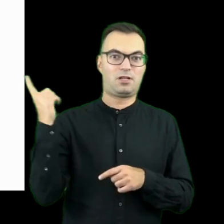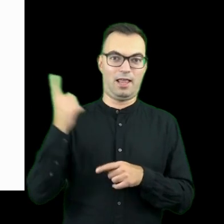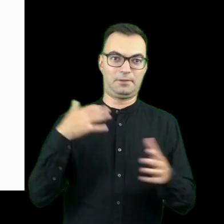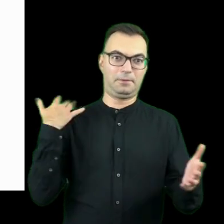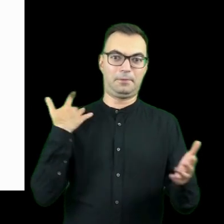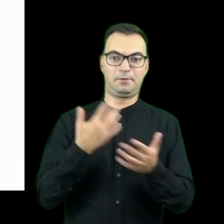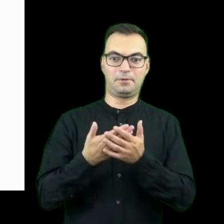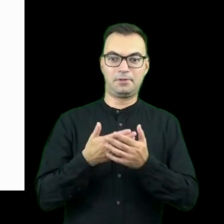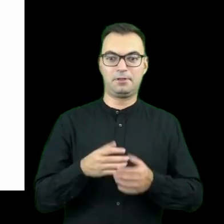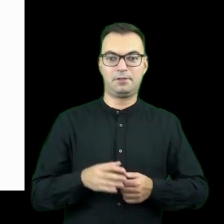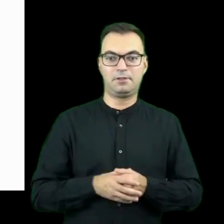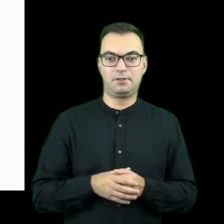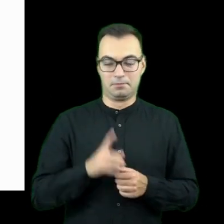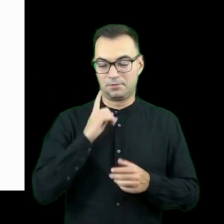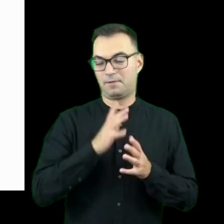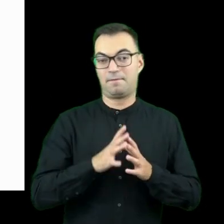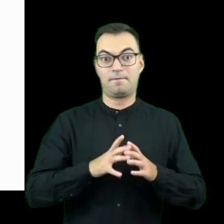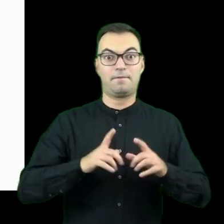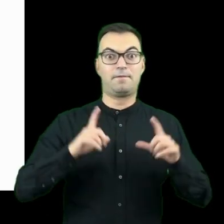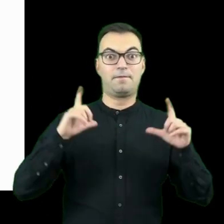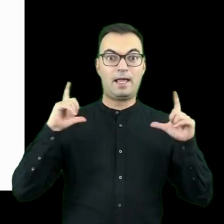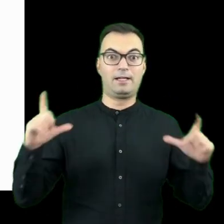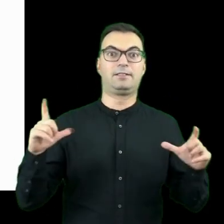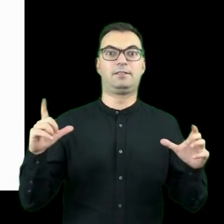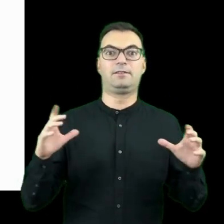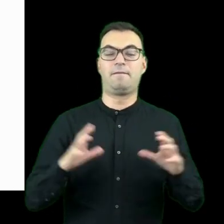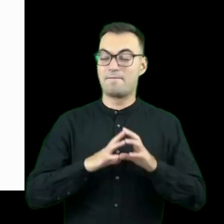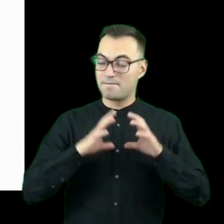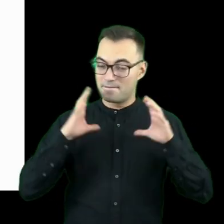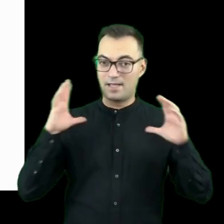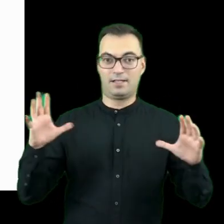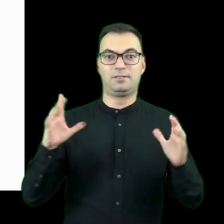pięćdziesiąt lat, ale osiągnęła ogromną,